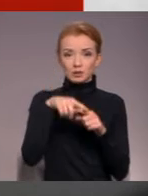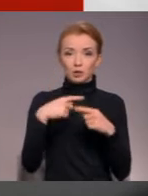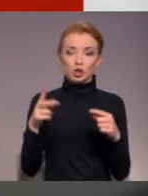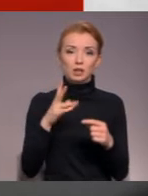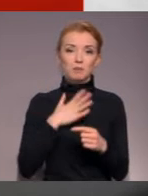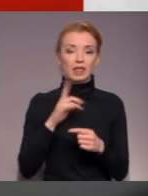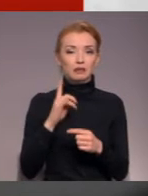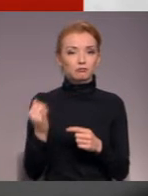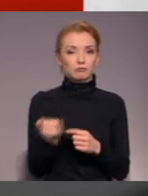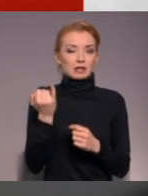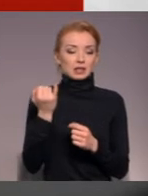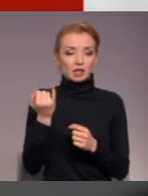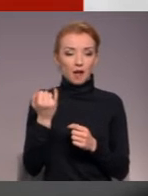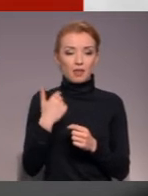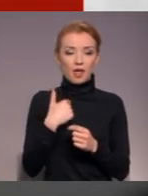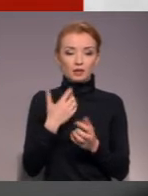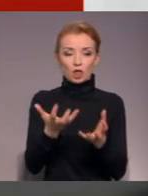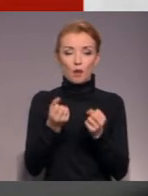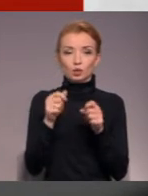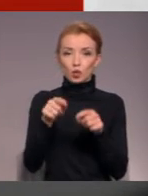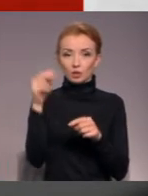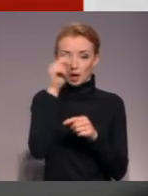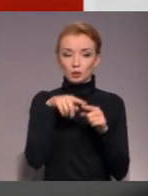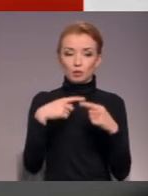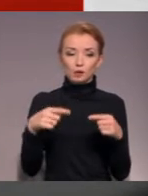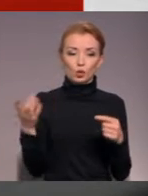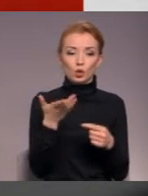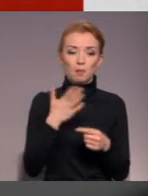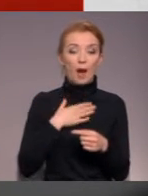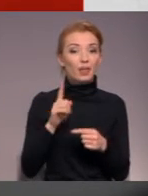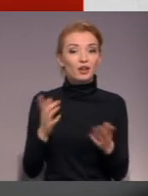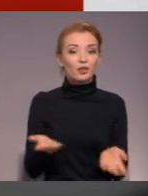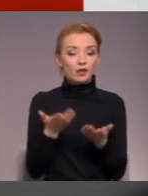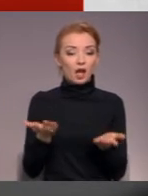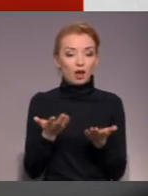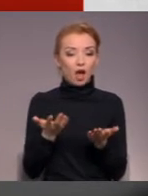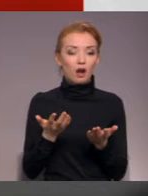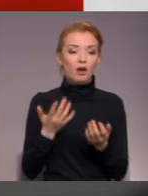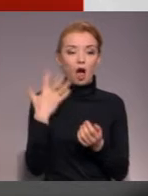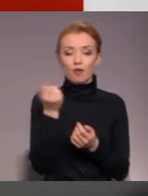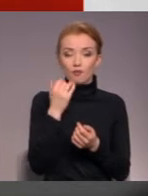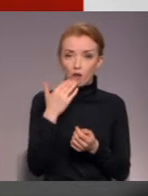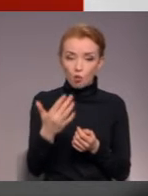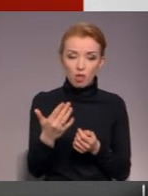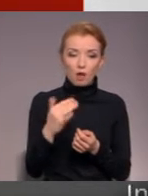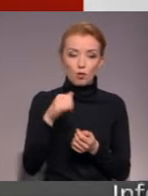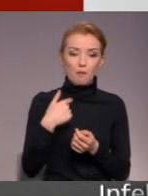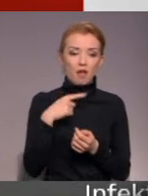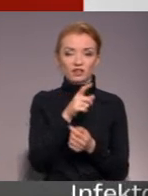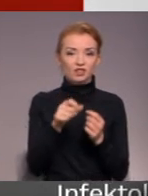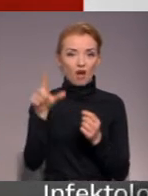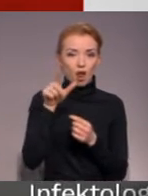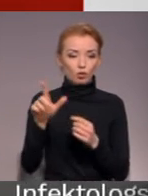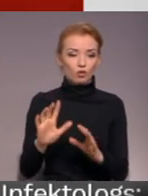interesēm. Es pavēram ņem šos priekšmetus, kurī man ir tā kā vieglāķi kaut kas ar valodām, jo man tur visvairāk